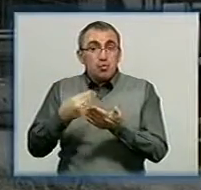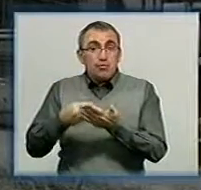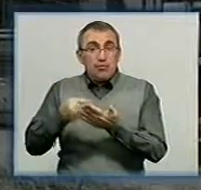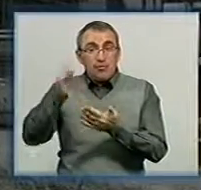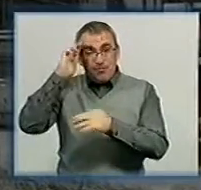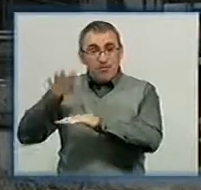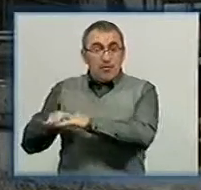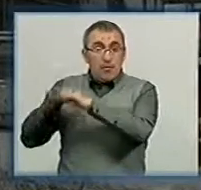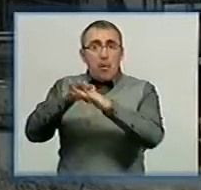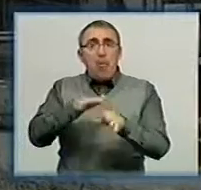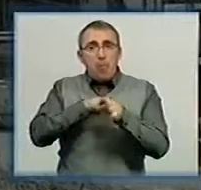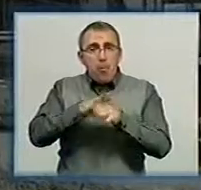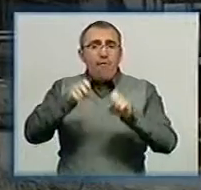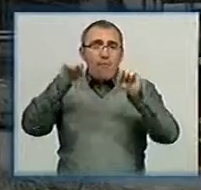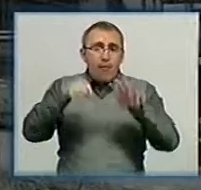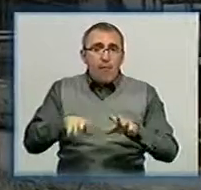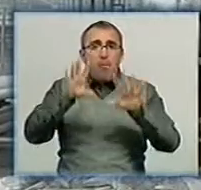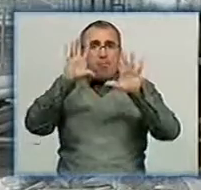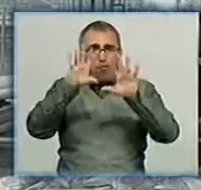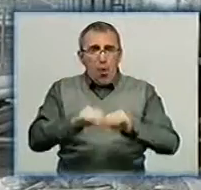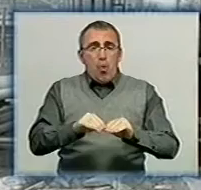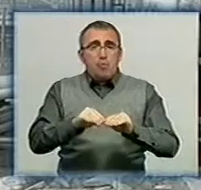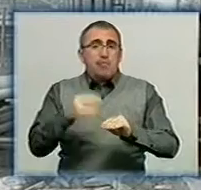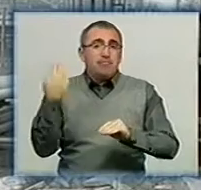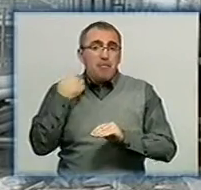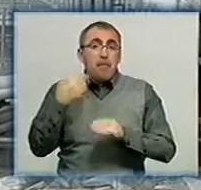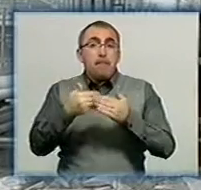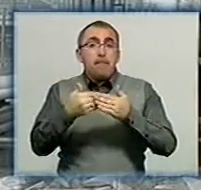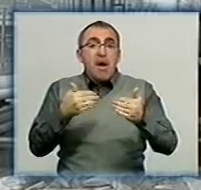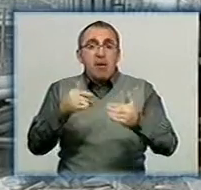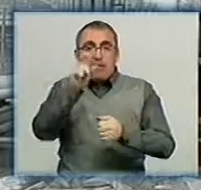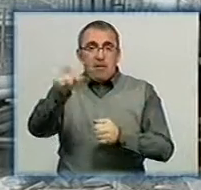державної скарбниці, повністю вирішує питання погашення боргів перед працюючими.